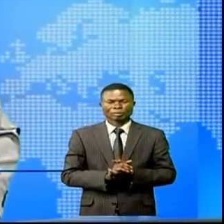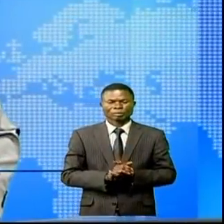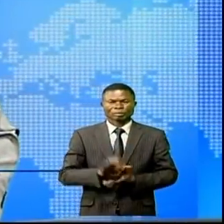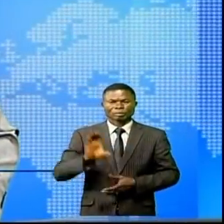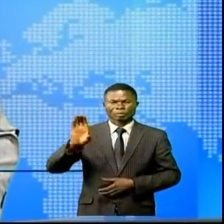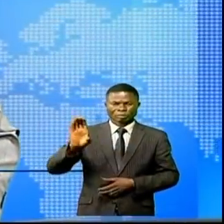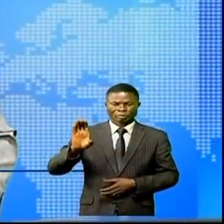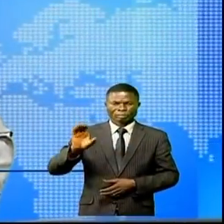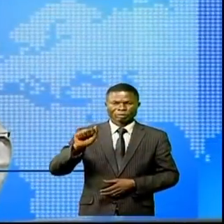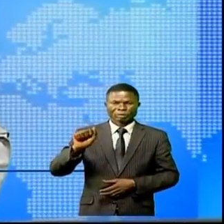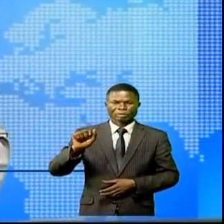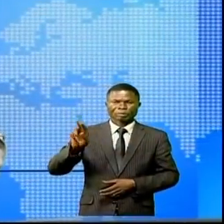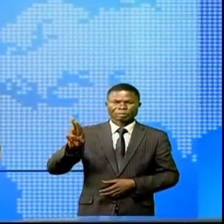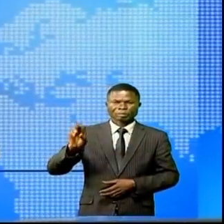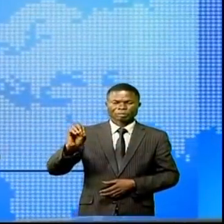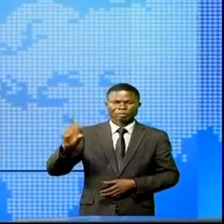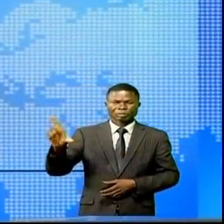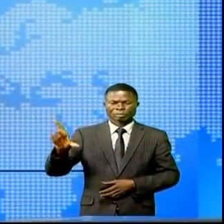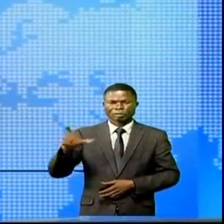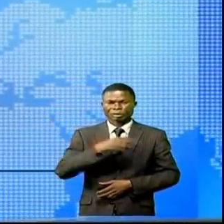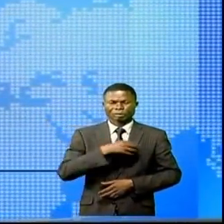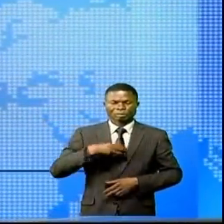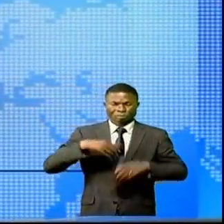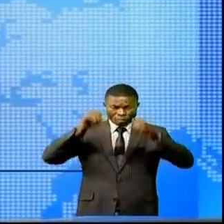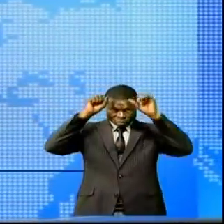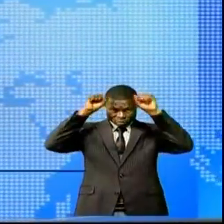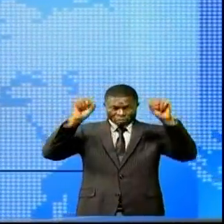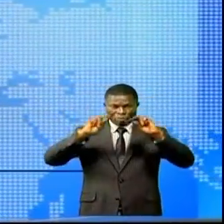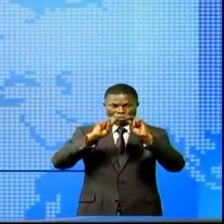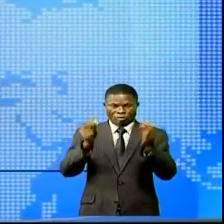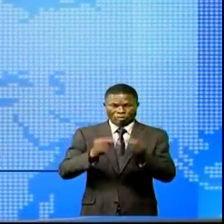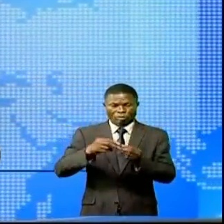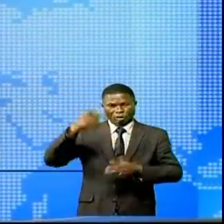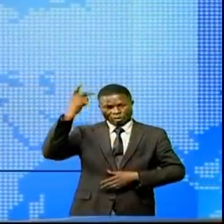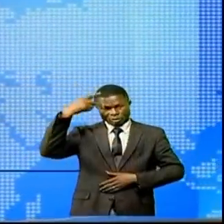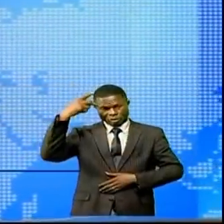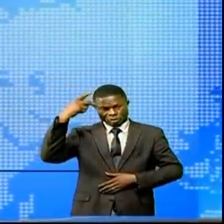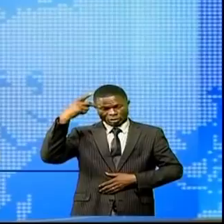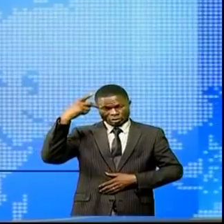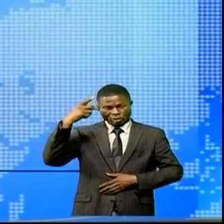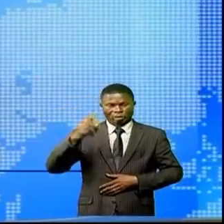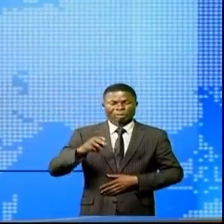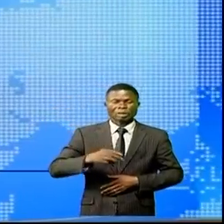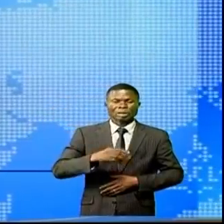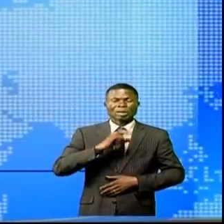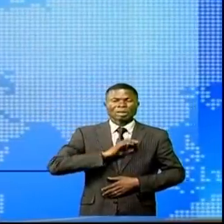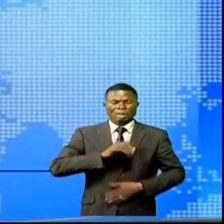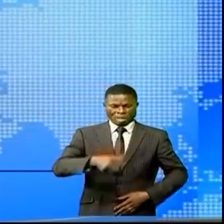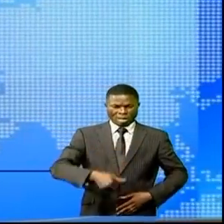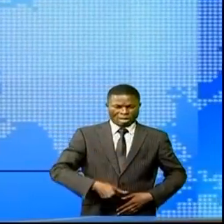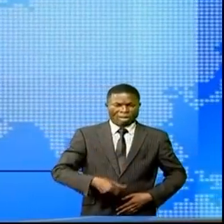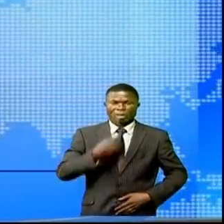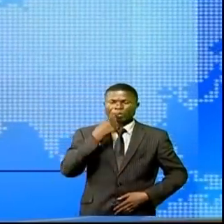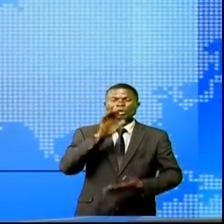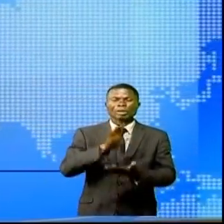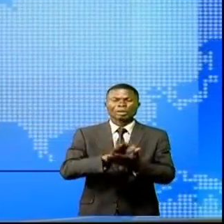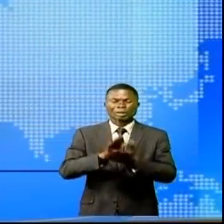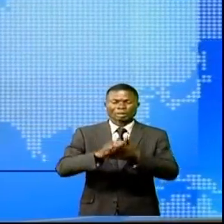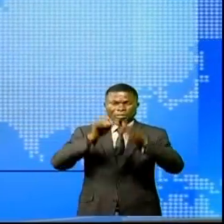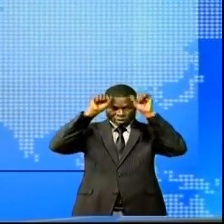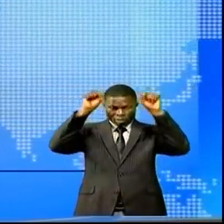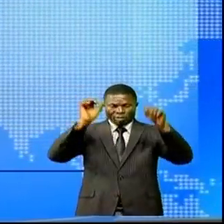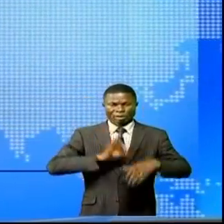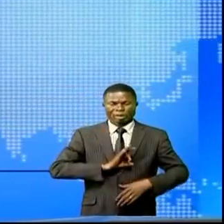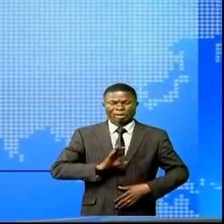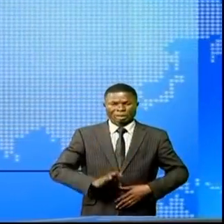Carole Kiatasabou, présidente de l'organisation politique des Kassavoubistes, remercie le président de la République, Félix Antoine